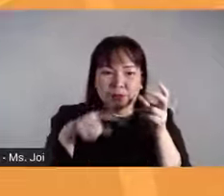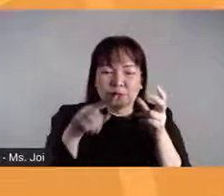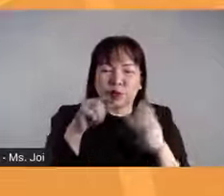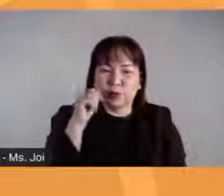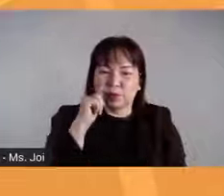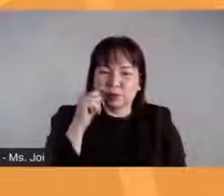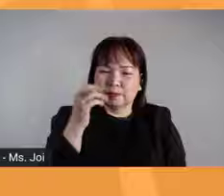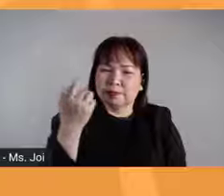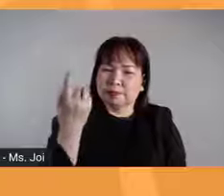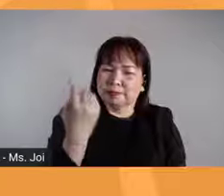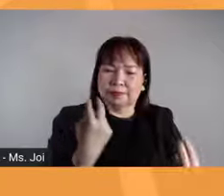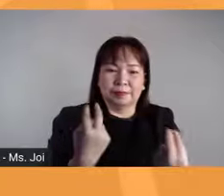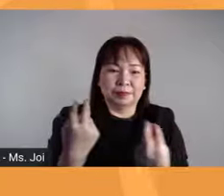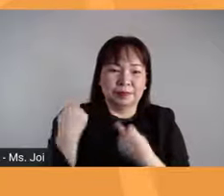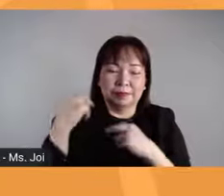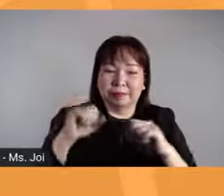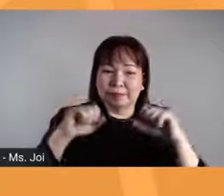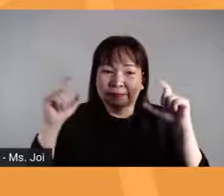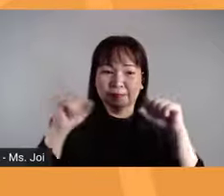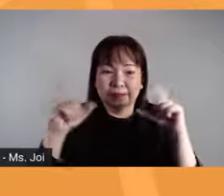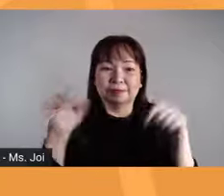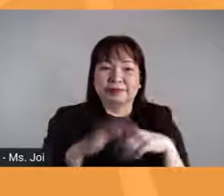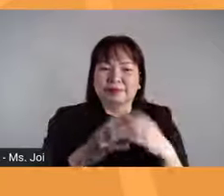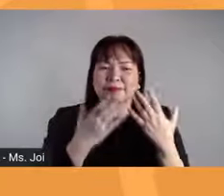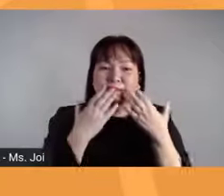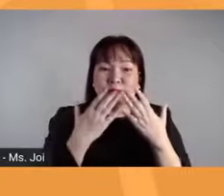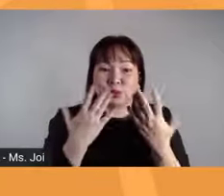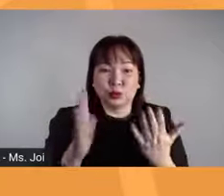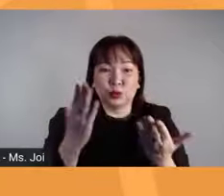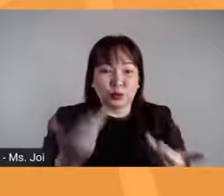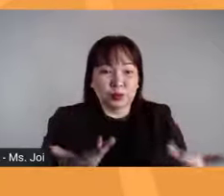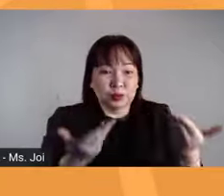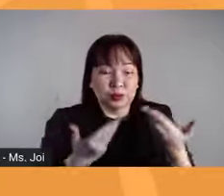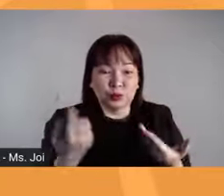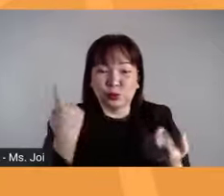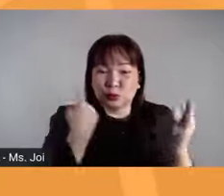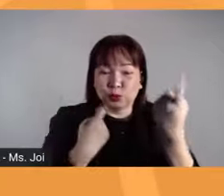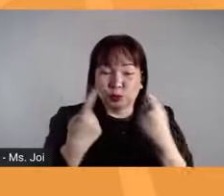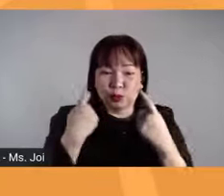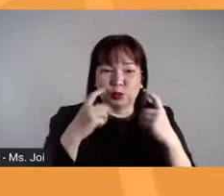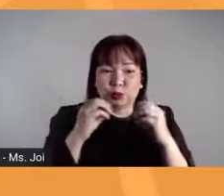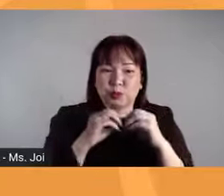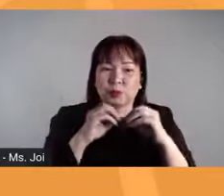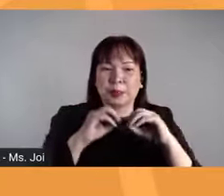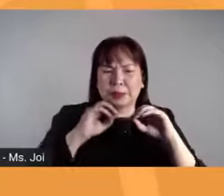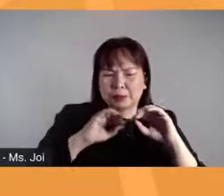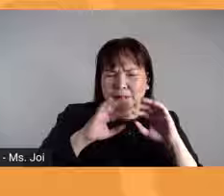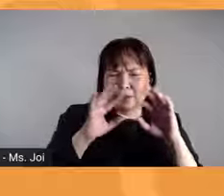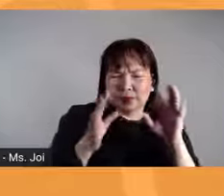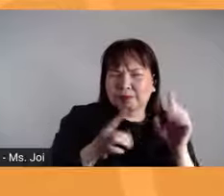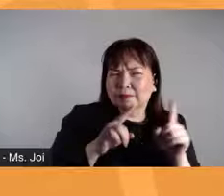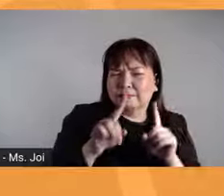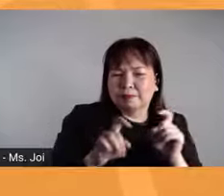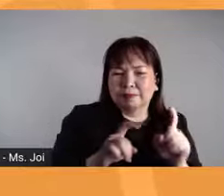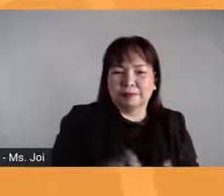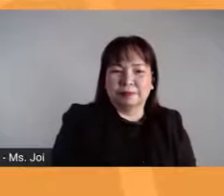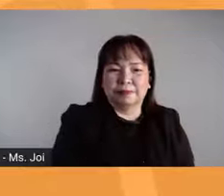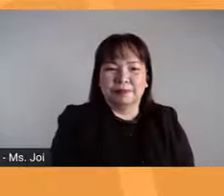episodes. Maraming salamat po sa mga suggestions, mga katanungan at clarificatory questions po ninyo.